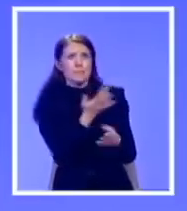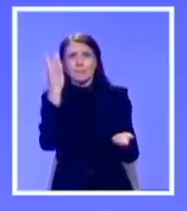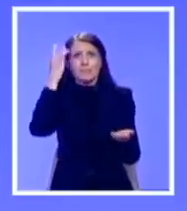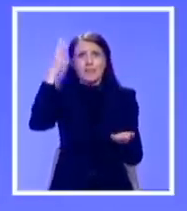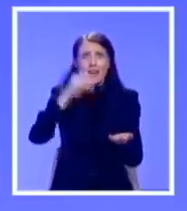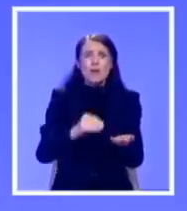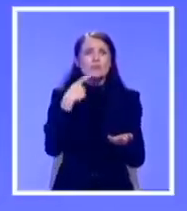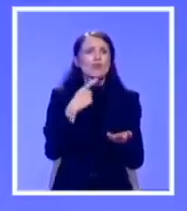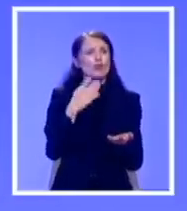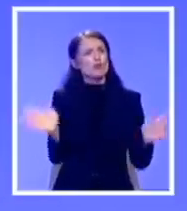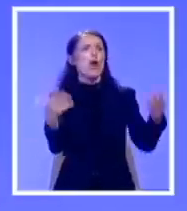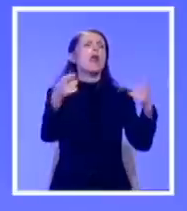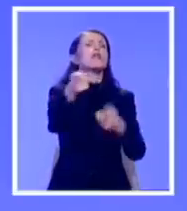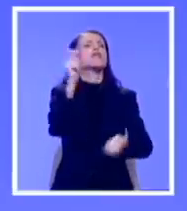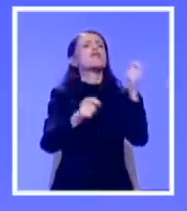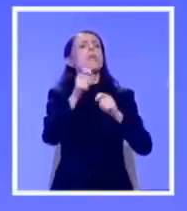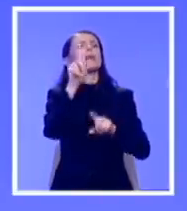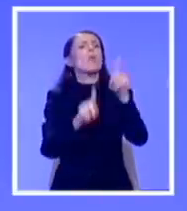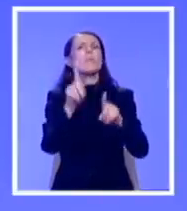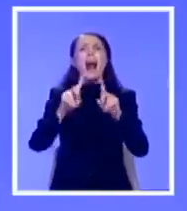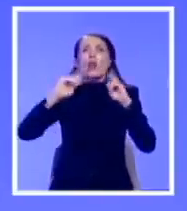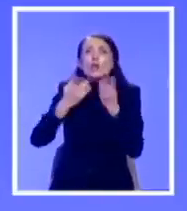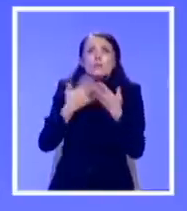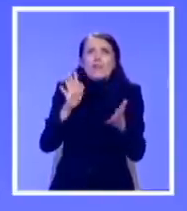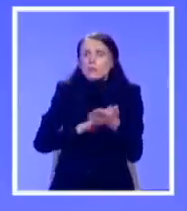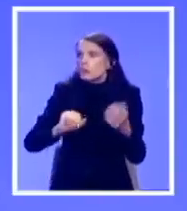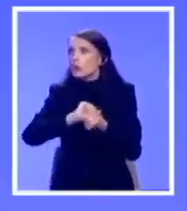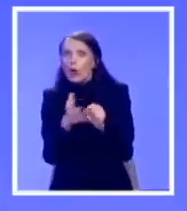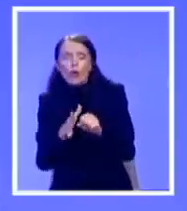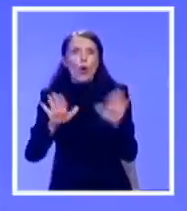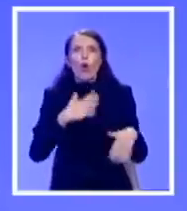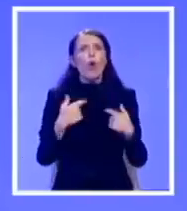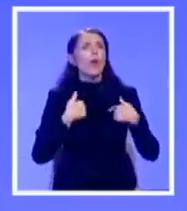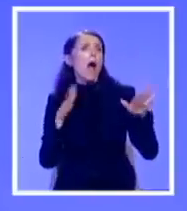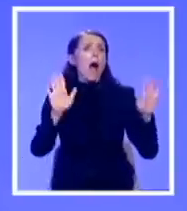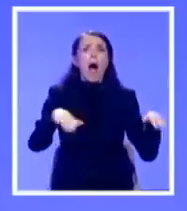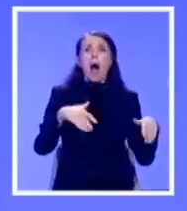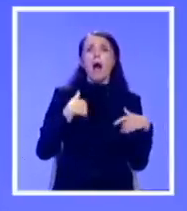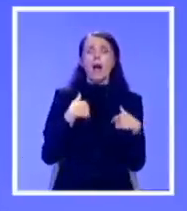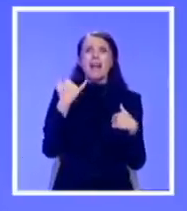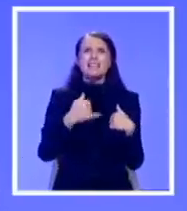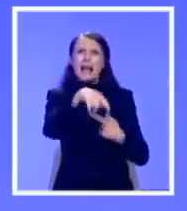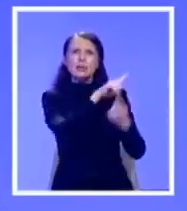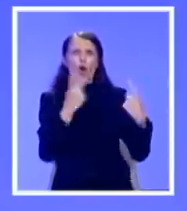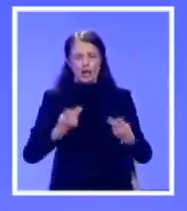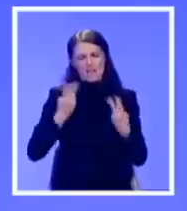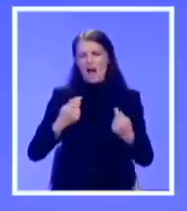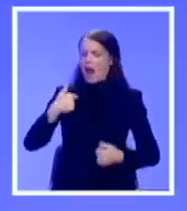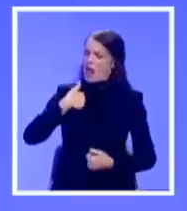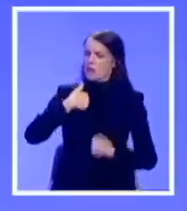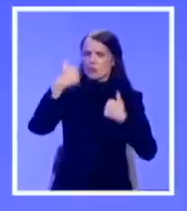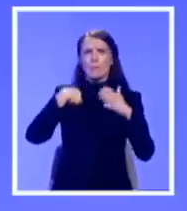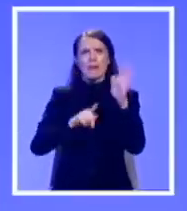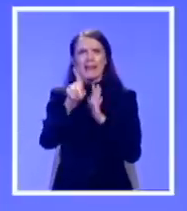pandemijom, a Italija bila u kućama. Dakle, i onda se sad naravno hvale njihovim uspesima. Ja pitam ovu vlast, da li je